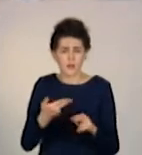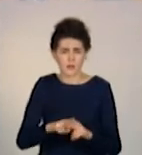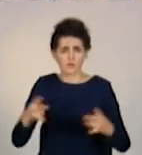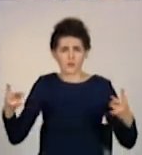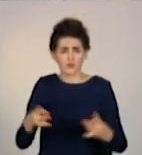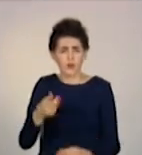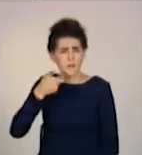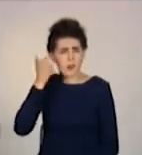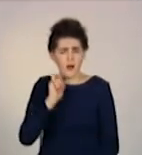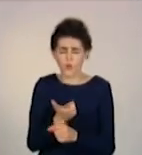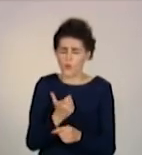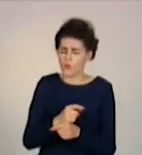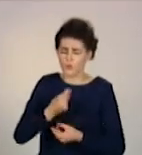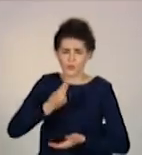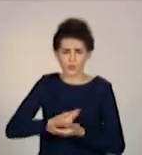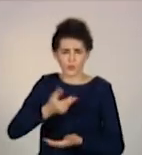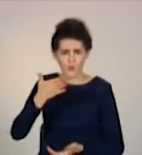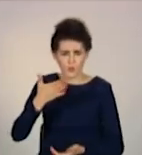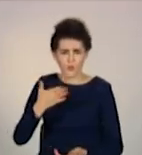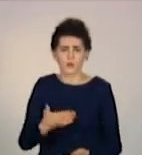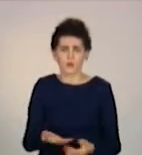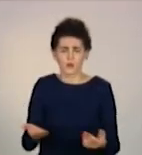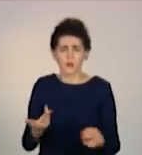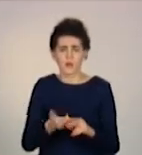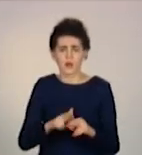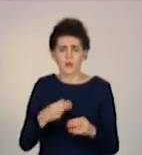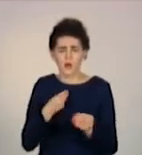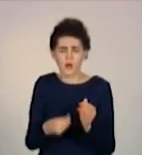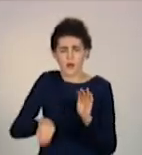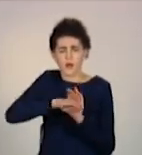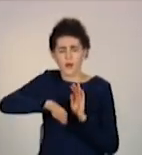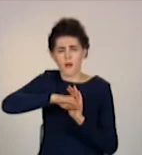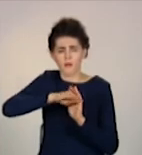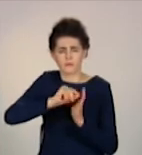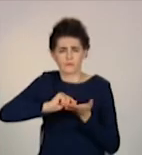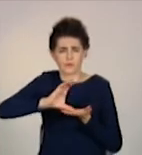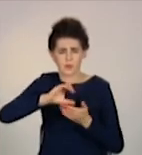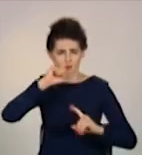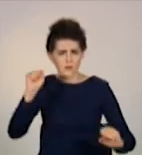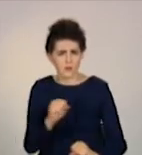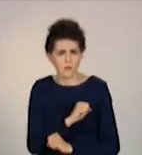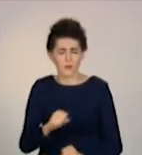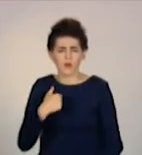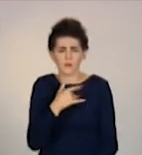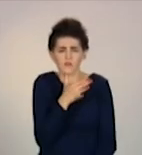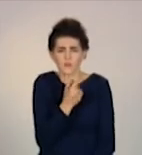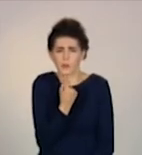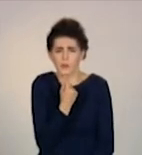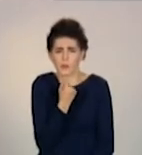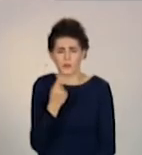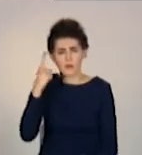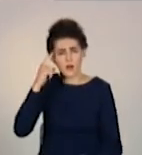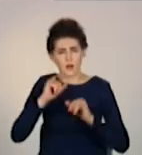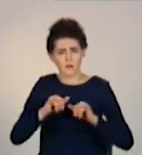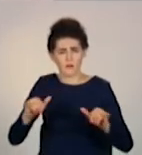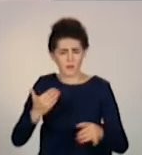дорогі апарати. Відкладати це дуже довго. Він вже виросте до того часу і вже трудно буде потім розвивати його.